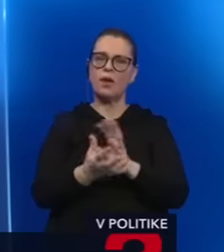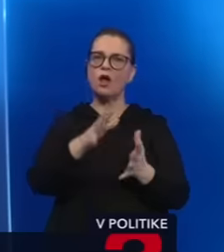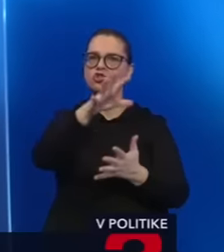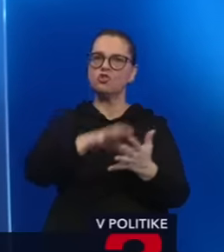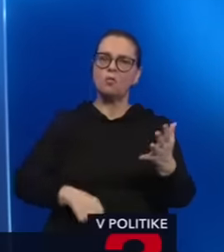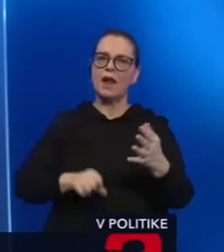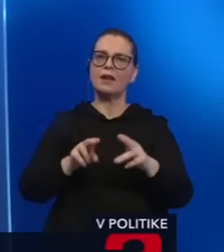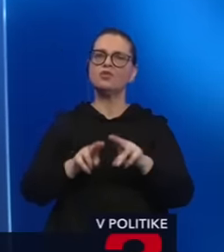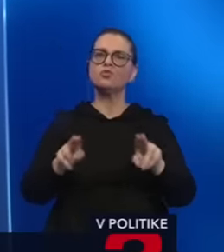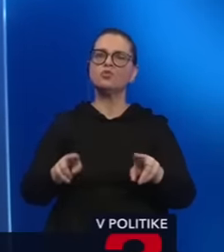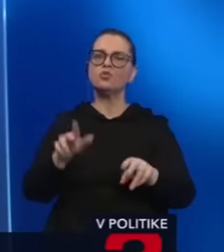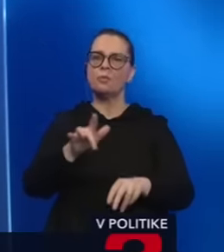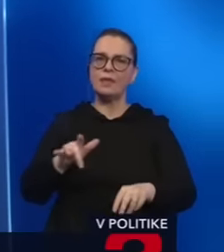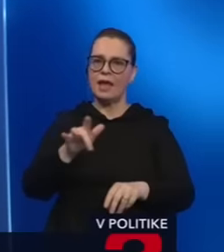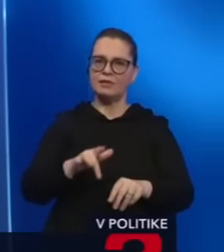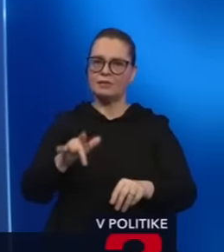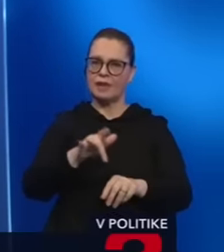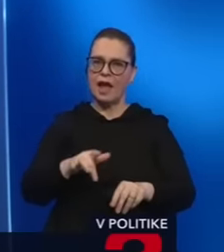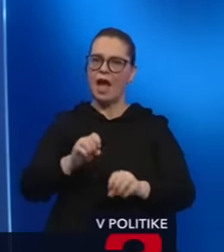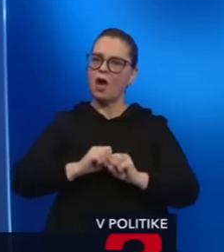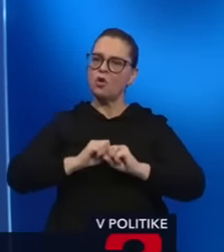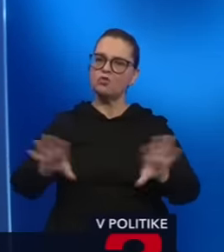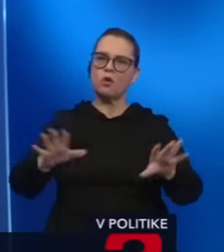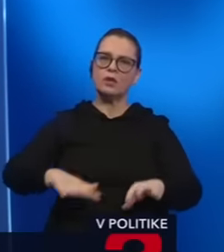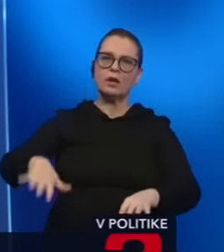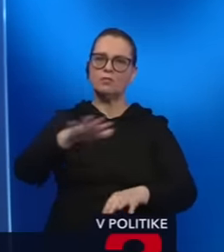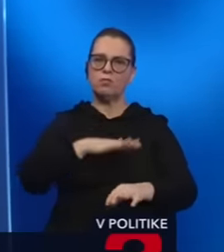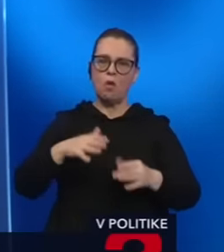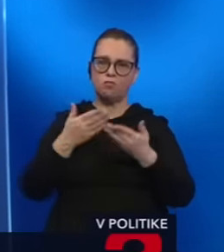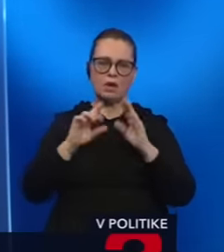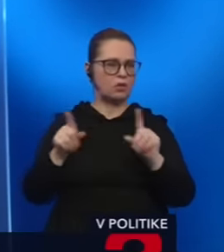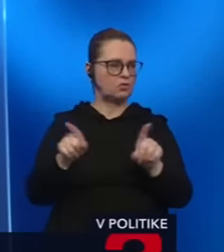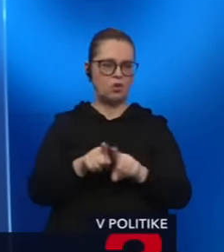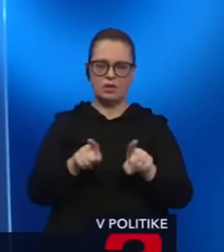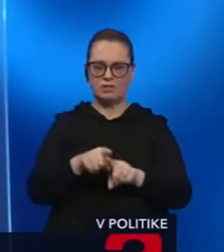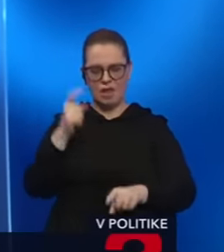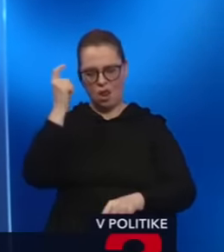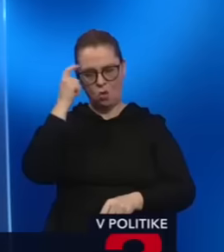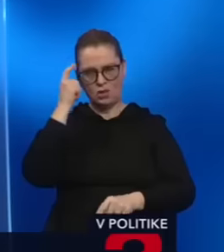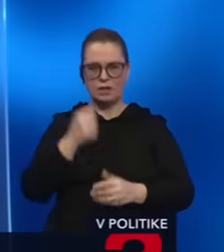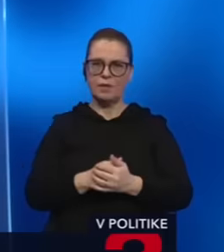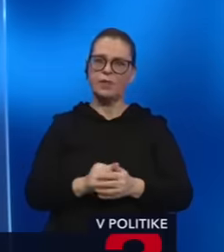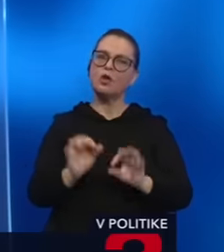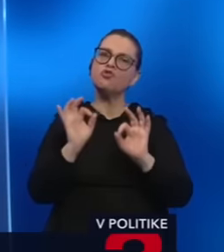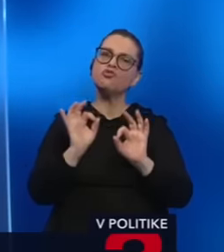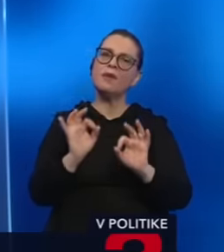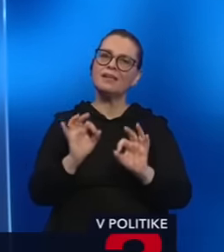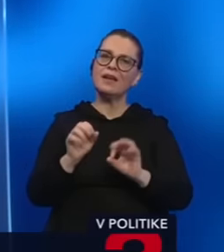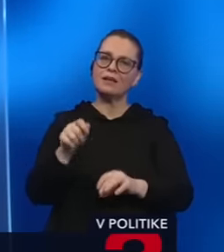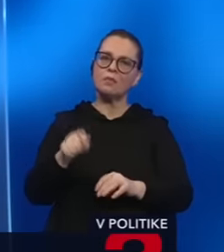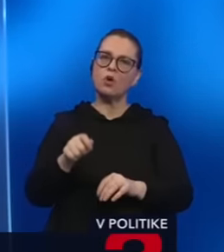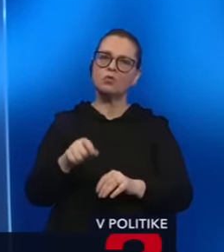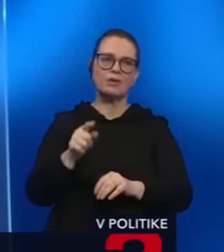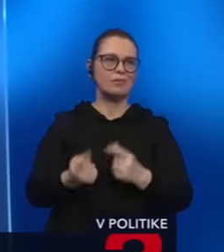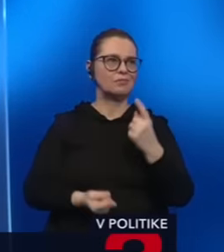miesta, kde boli na súdoch a rozhádzali ste ich po Bratislave. To je potom tá istá logika. Špeciálna prokuratura je anomalia v